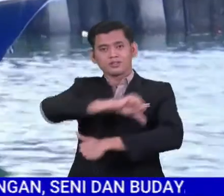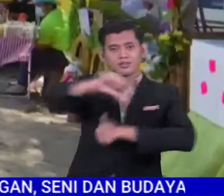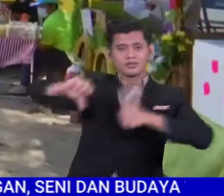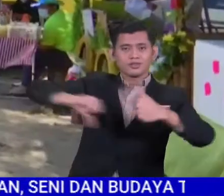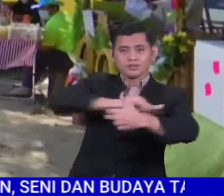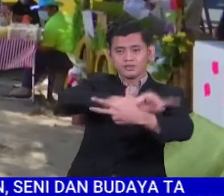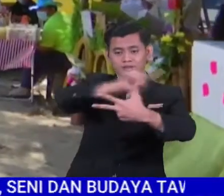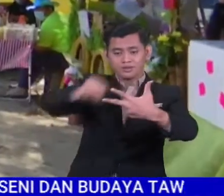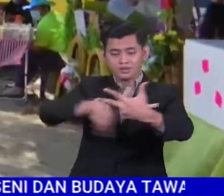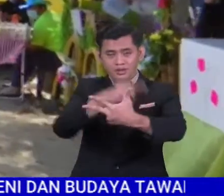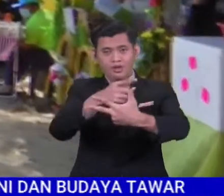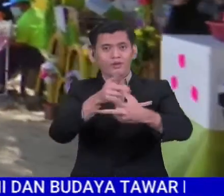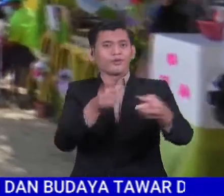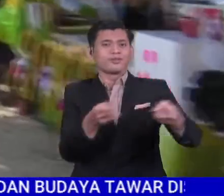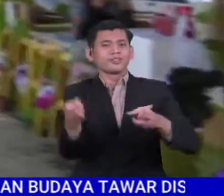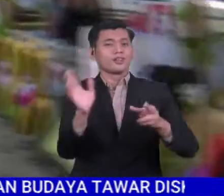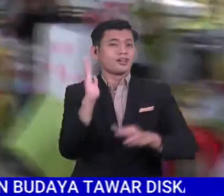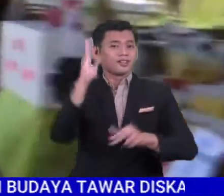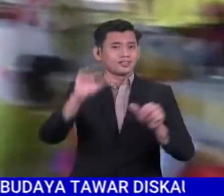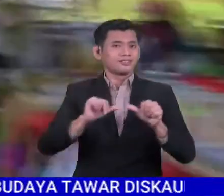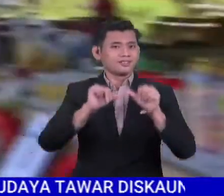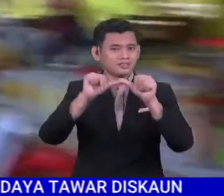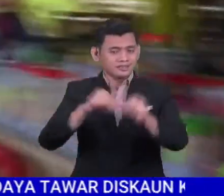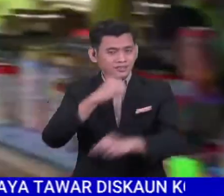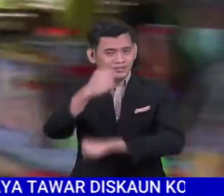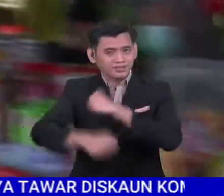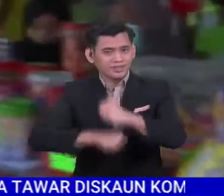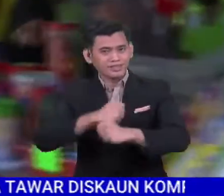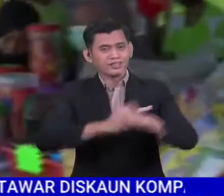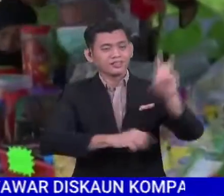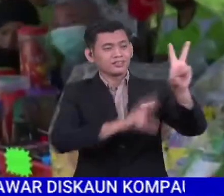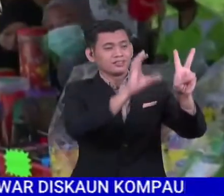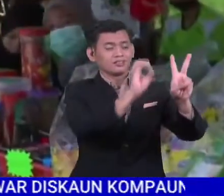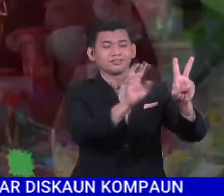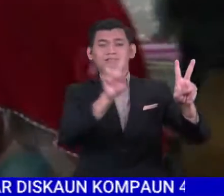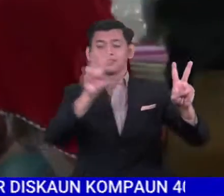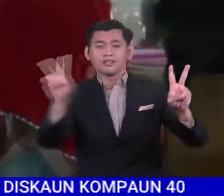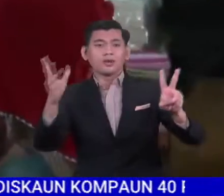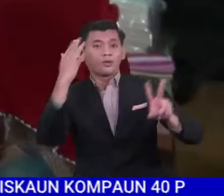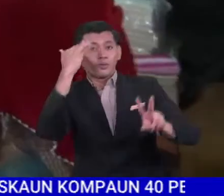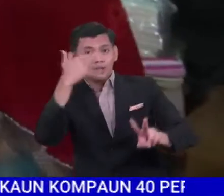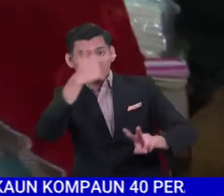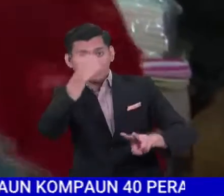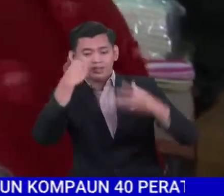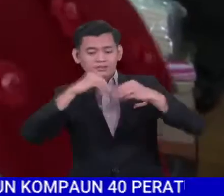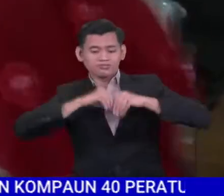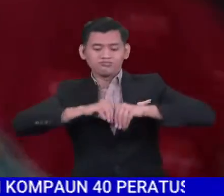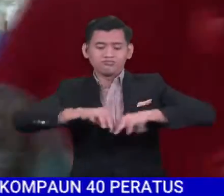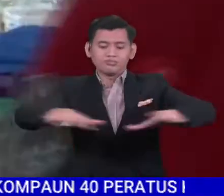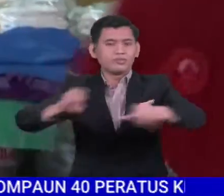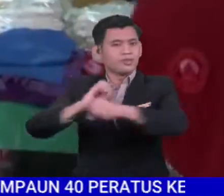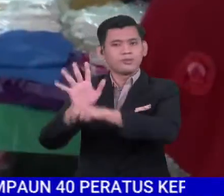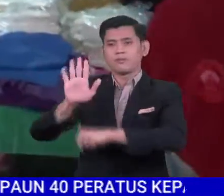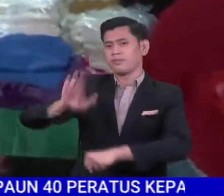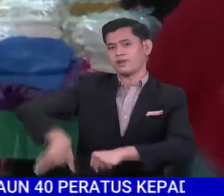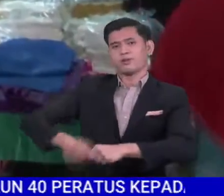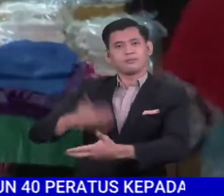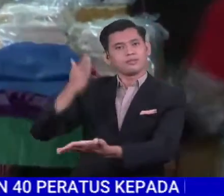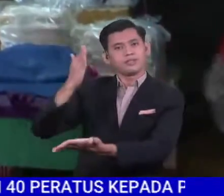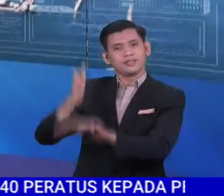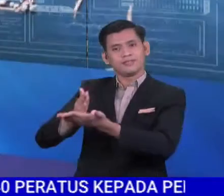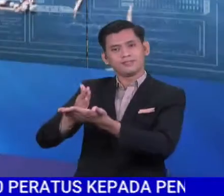Usaha itu akan tetap diteruskan pada tahun 2022 kerana pandemik masih belum berakhir.